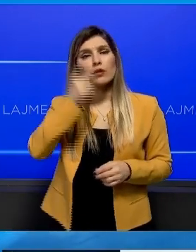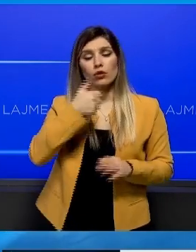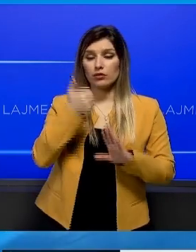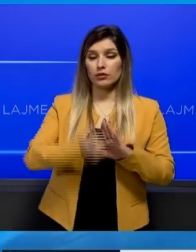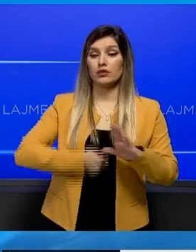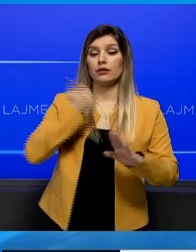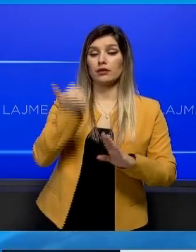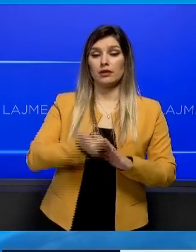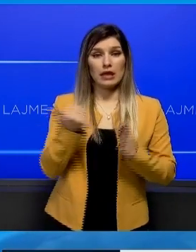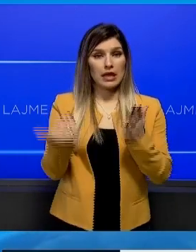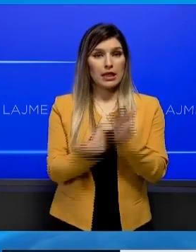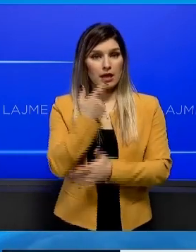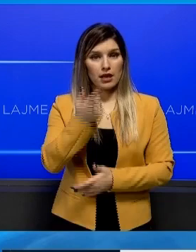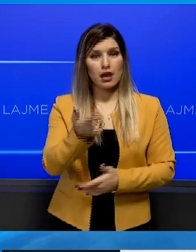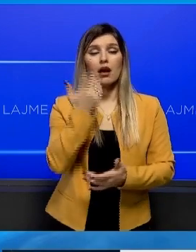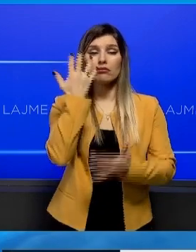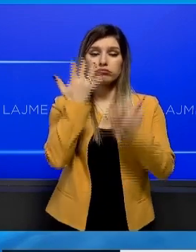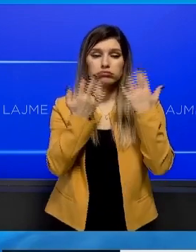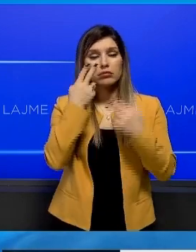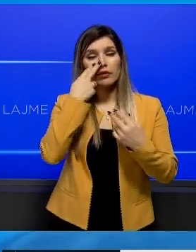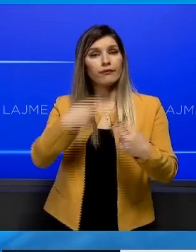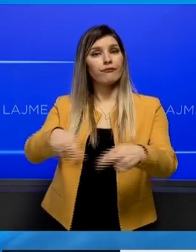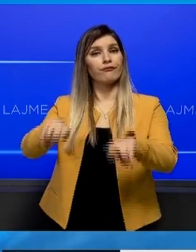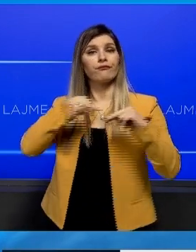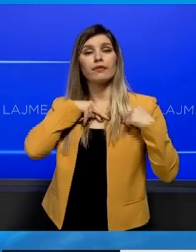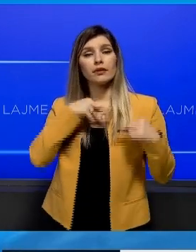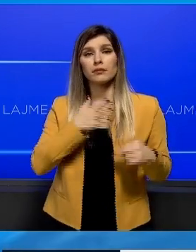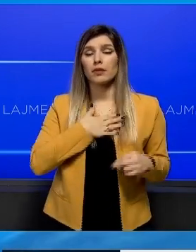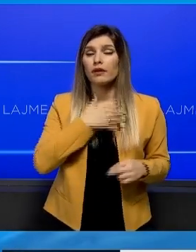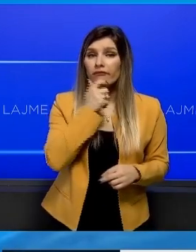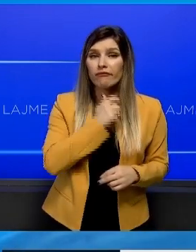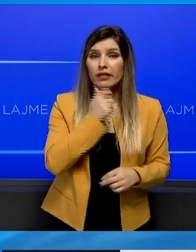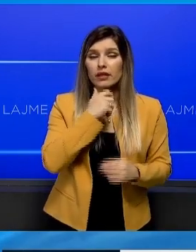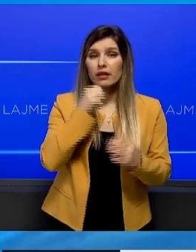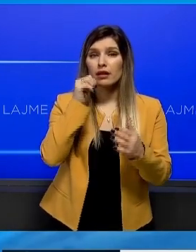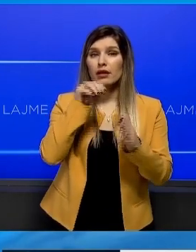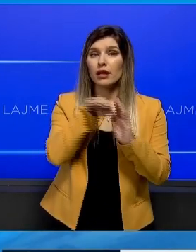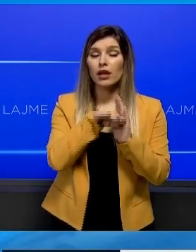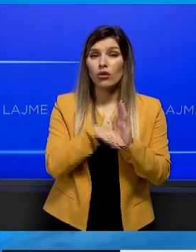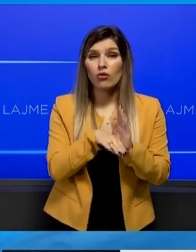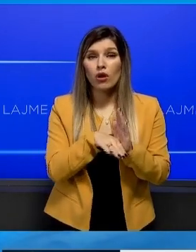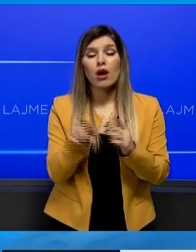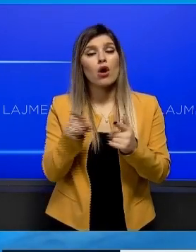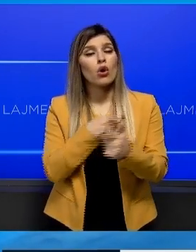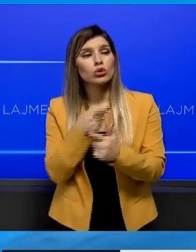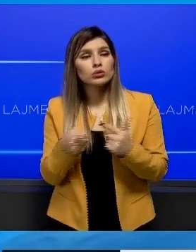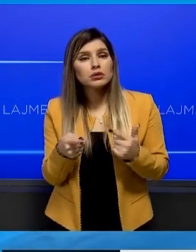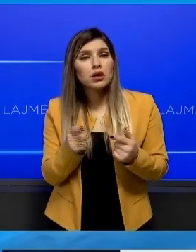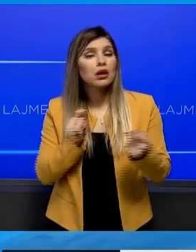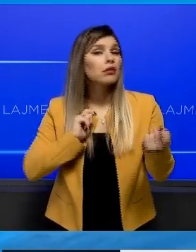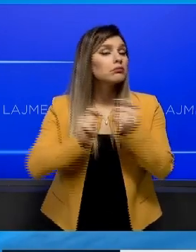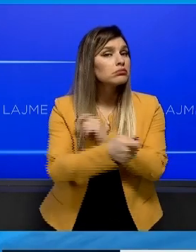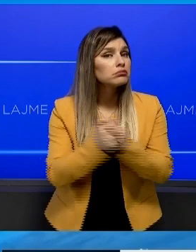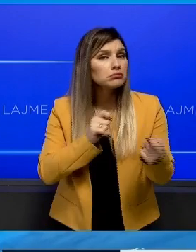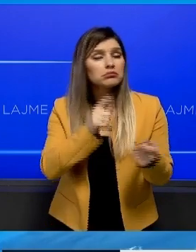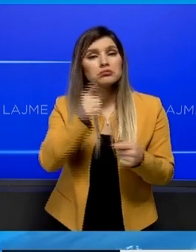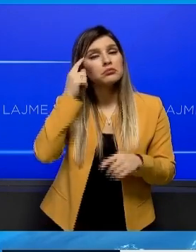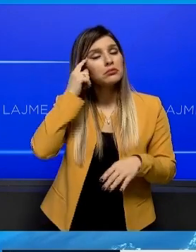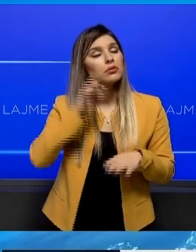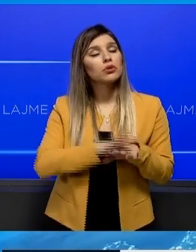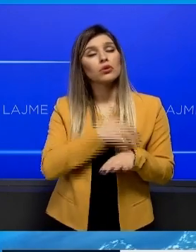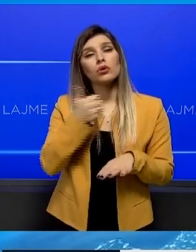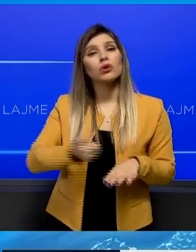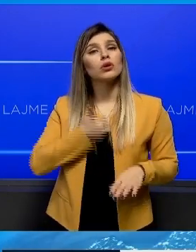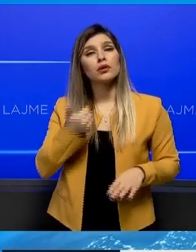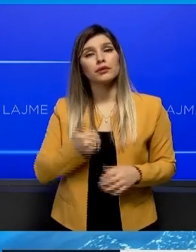tarifat të kthehen në si që kanë qenë, ose që fa mund të presim në vitin e